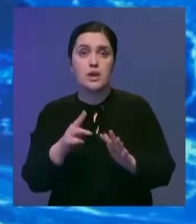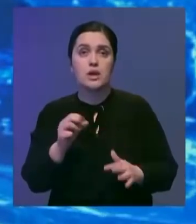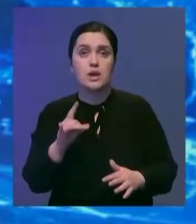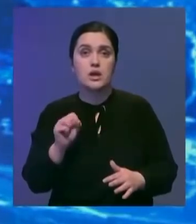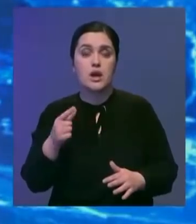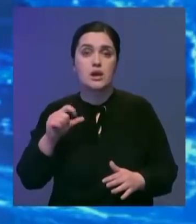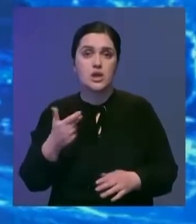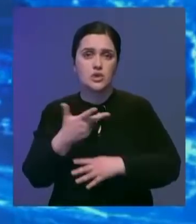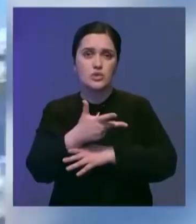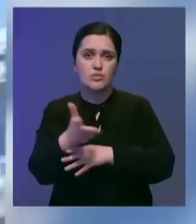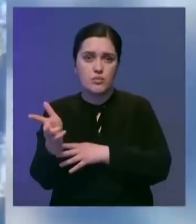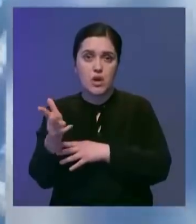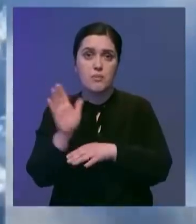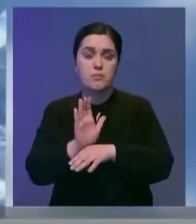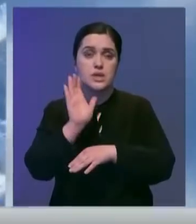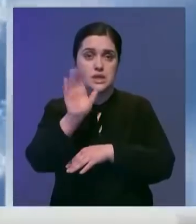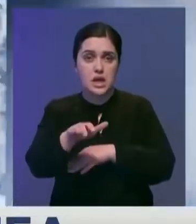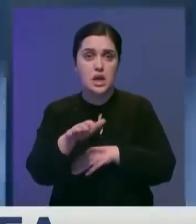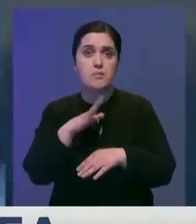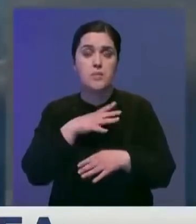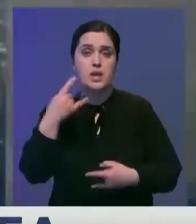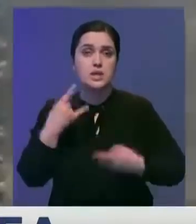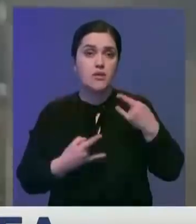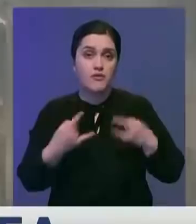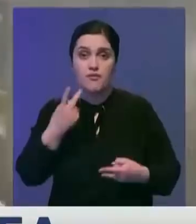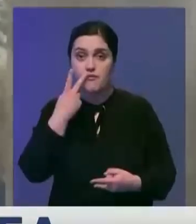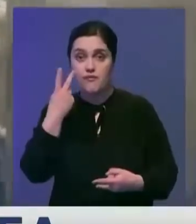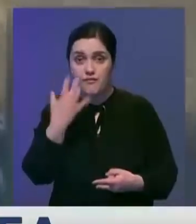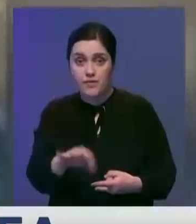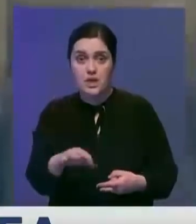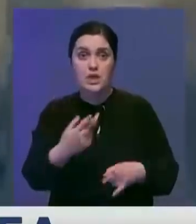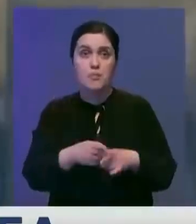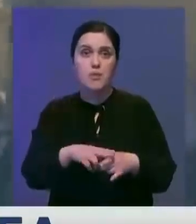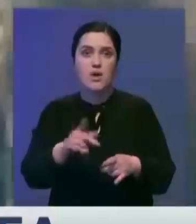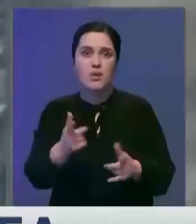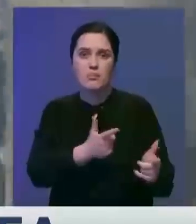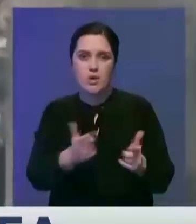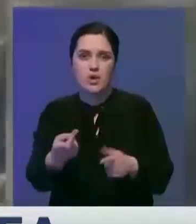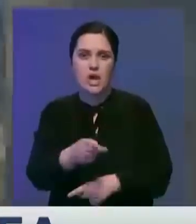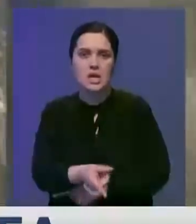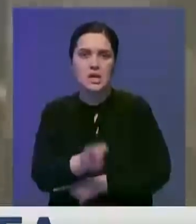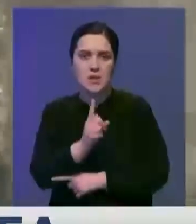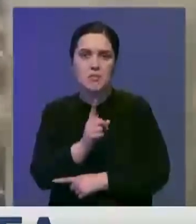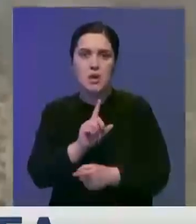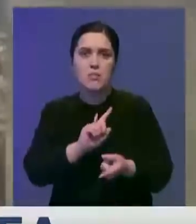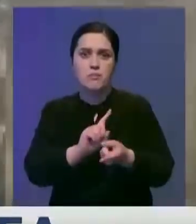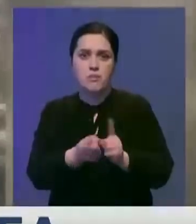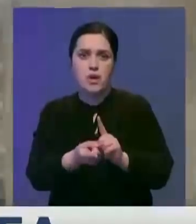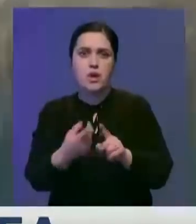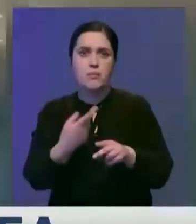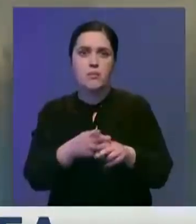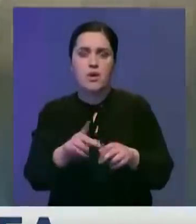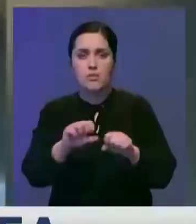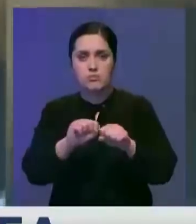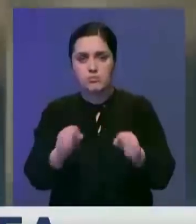сняли случившееся на видео и прислали в нашу редакцию. На кадрах видно, что прорыв, подготовленная для рыбалки, превратилась в